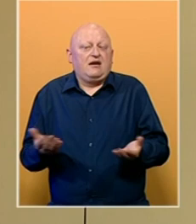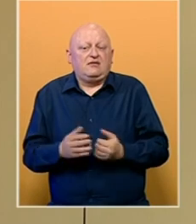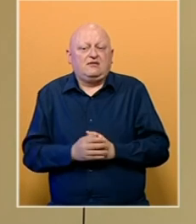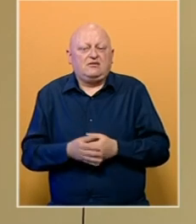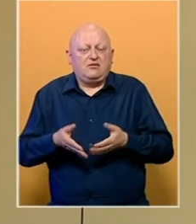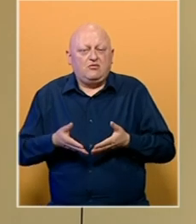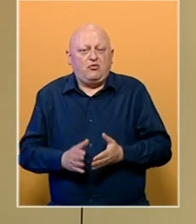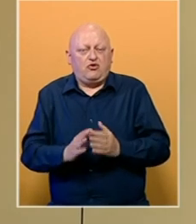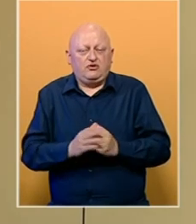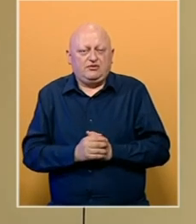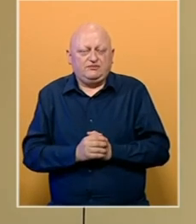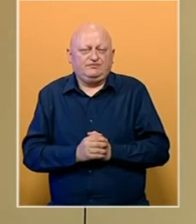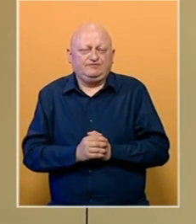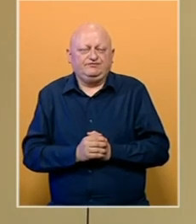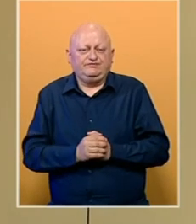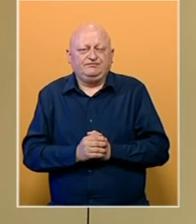porodile ženu.